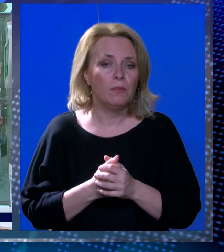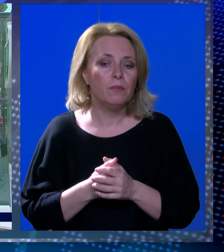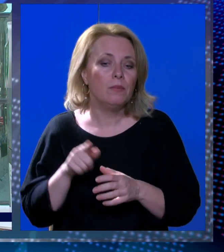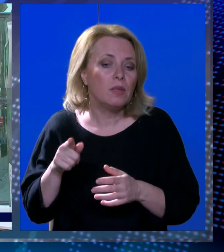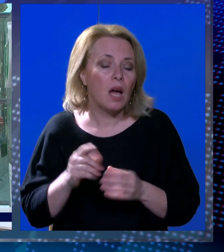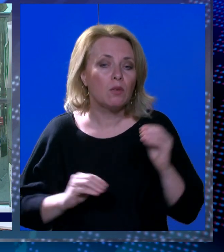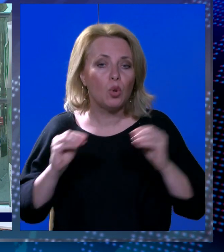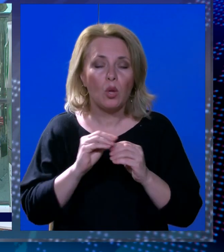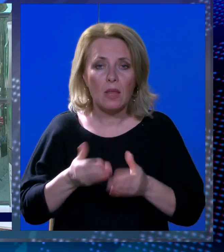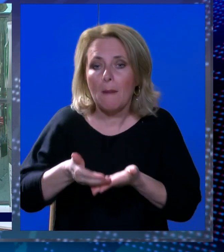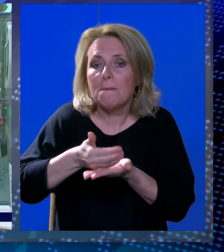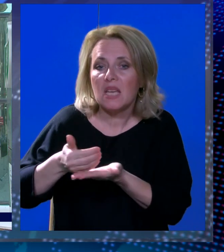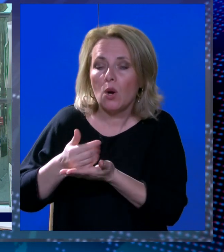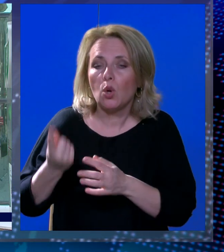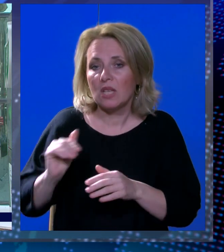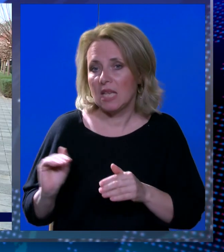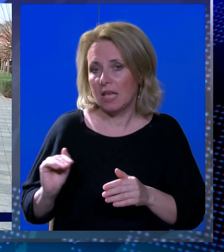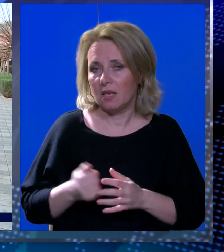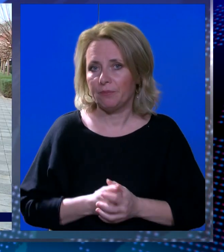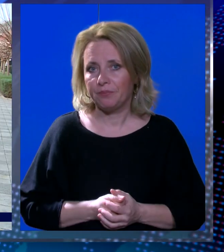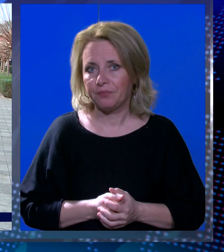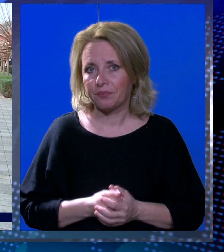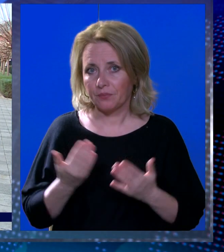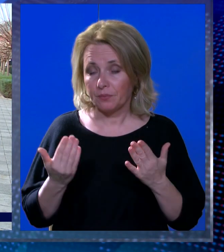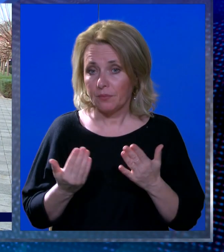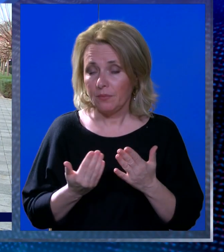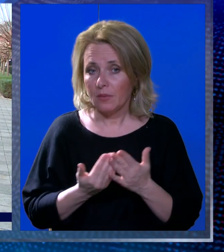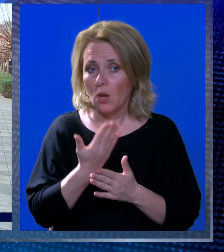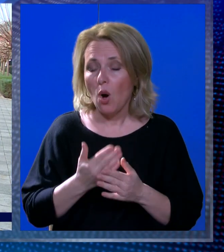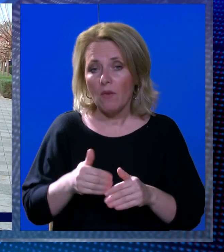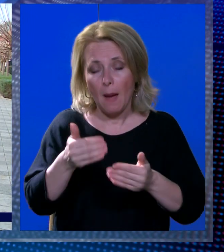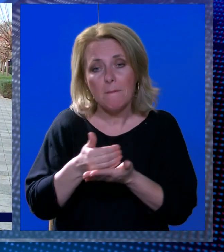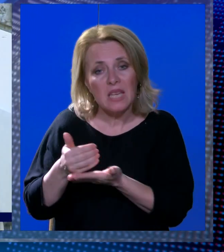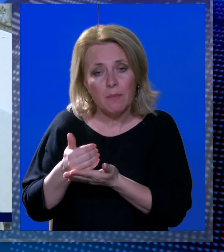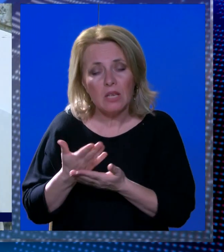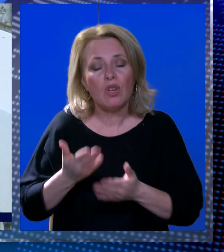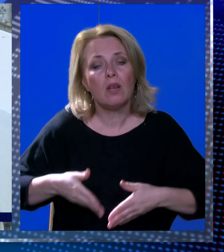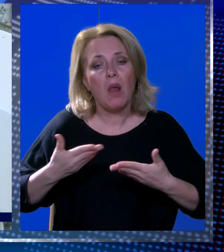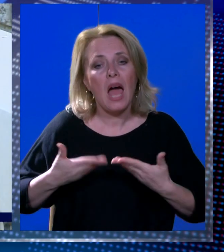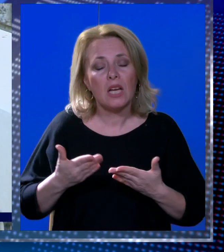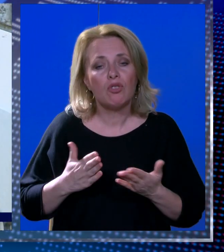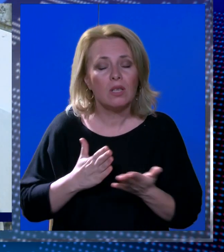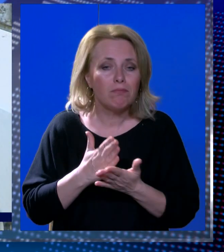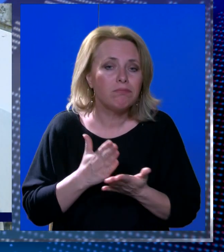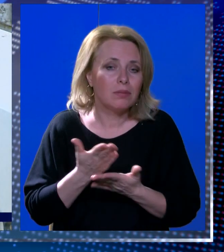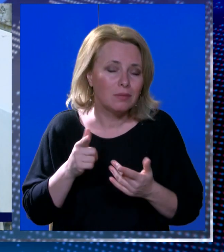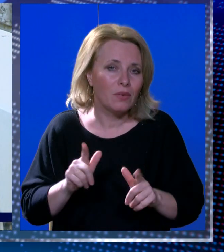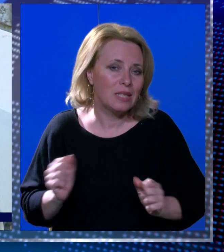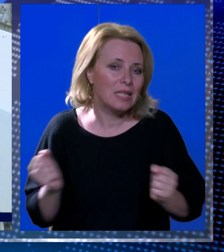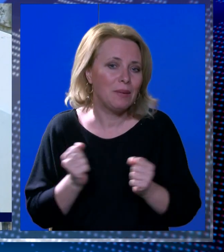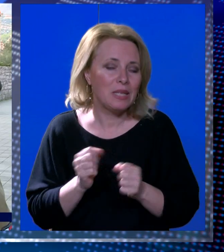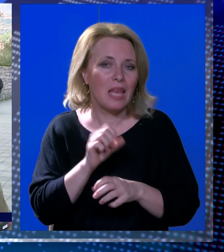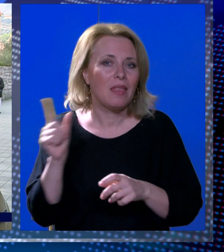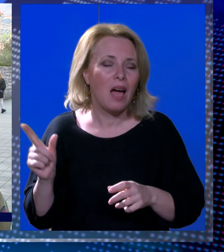i taj neki dodatni prihod od djece. Novače im primanja kažu pomoći da lakše preprode fakultetske zimske dane.